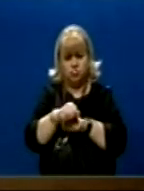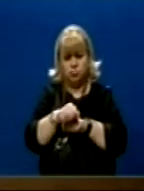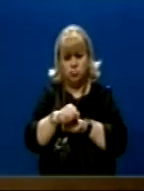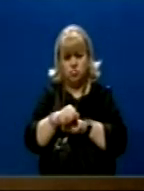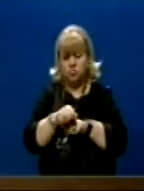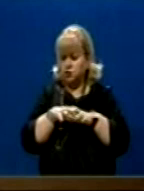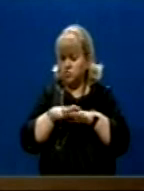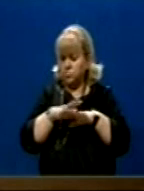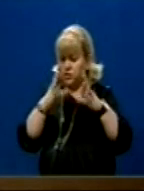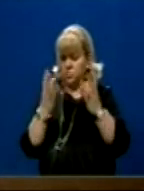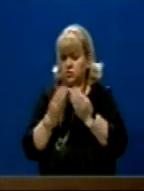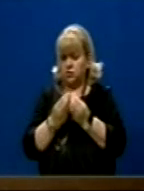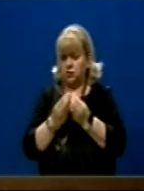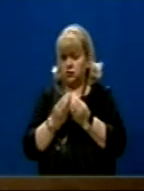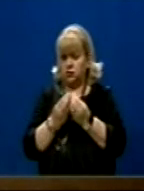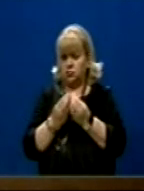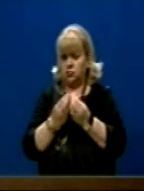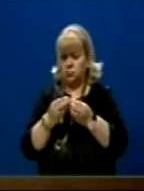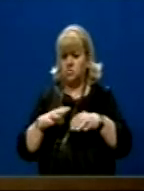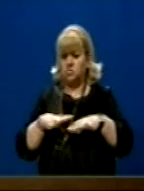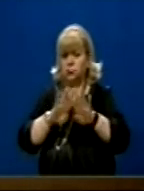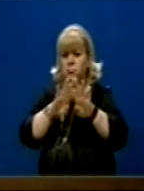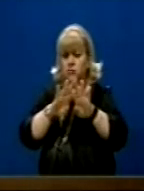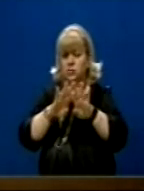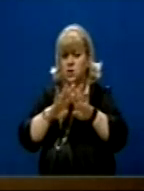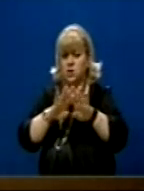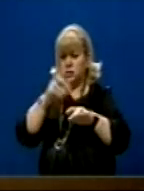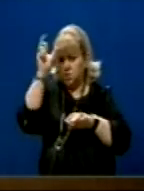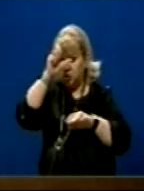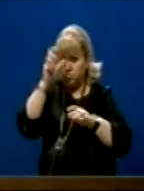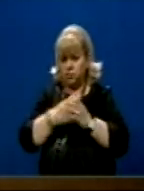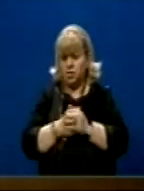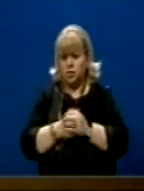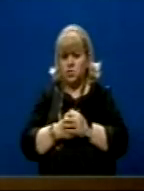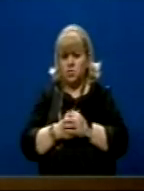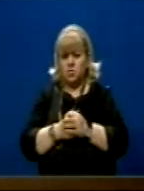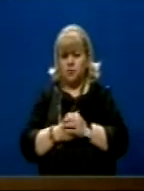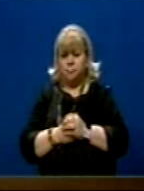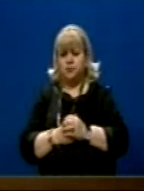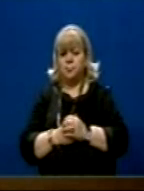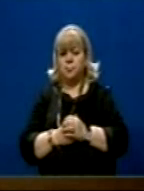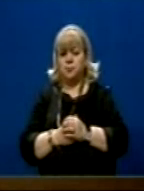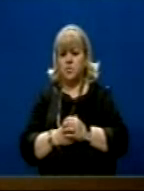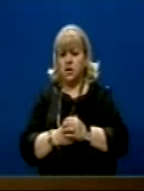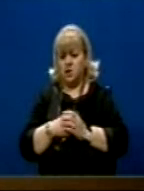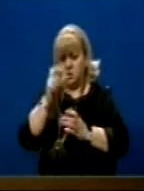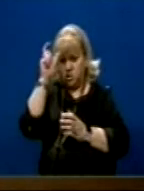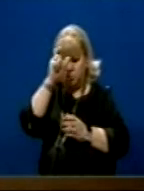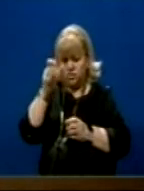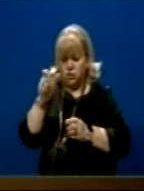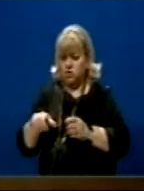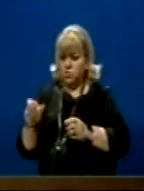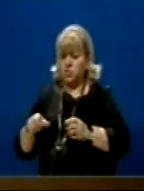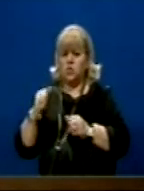kolektiv Nga strukturat E pushtetit sërb Dhe nga aparatit shtetror Sërb edhe ushtarak